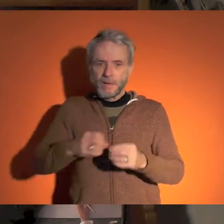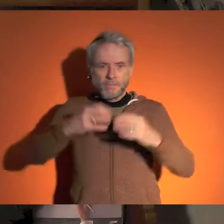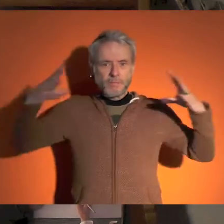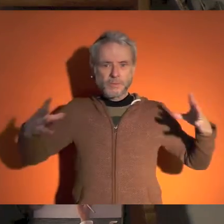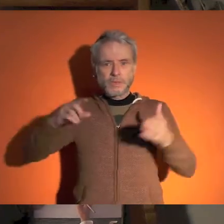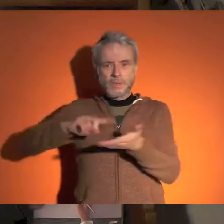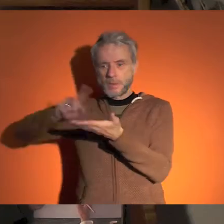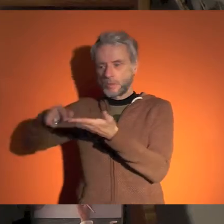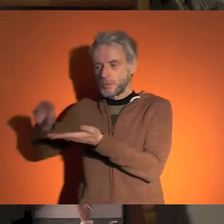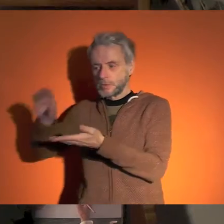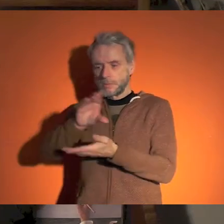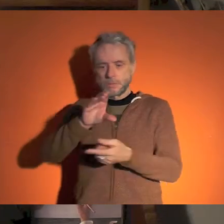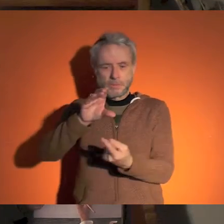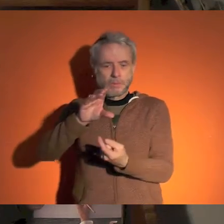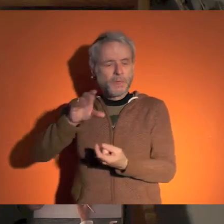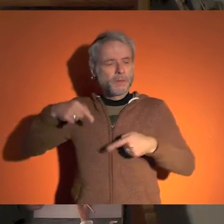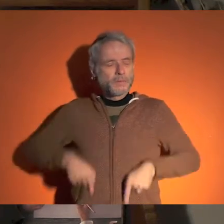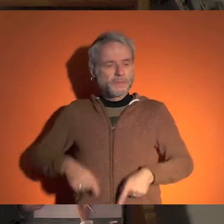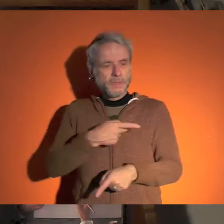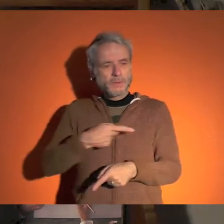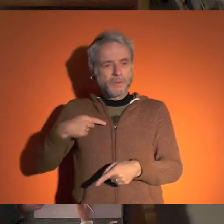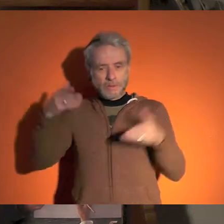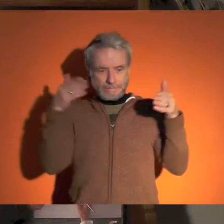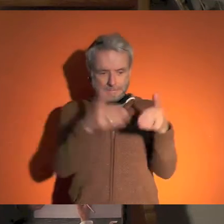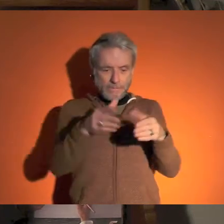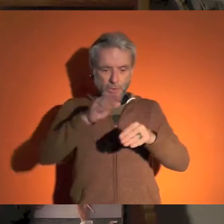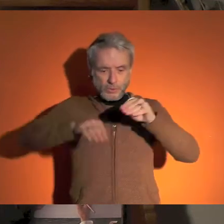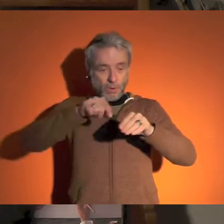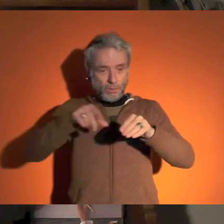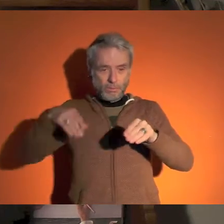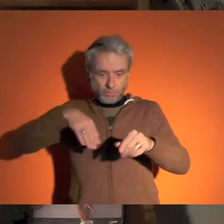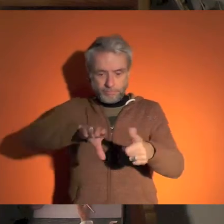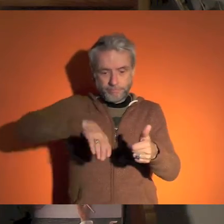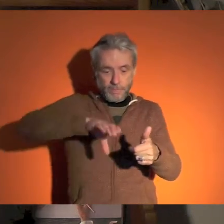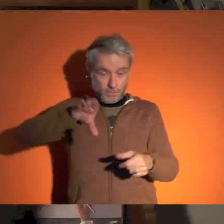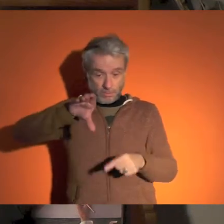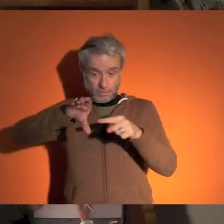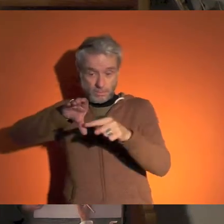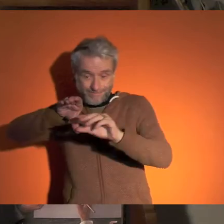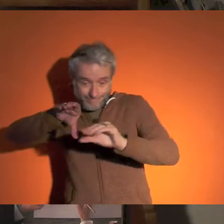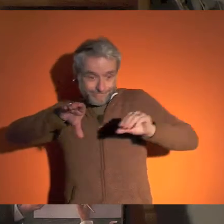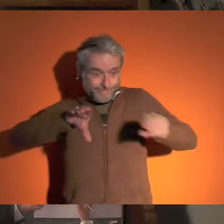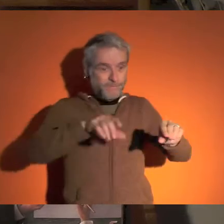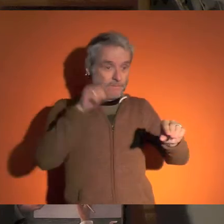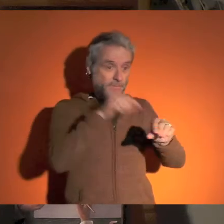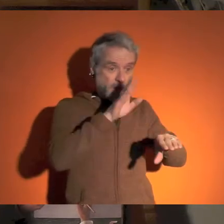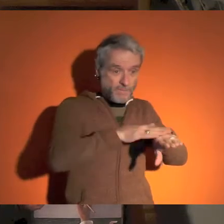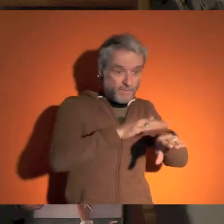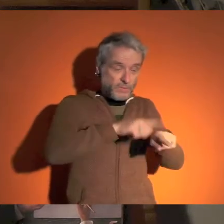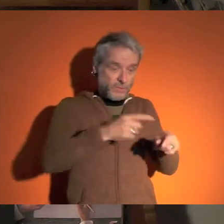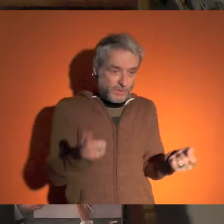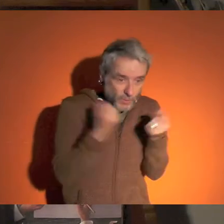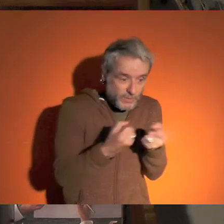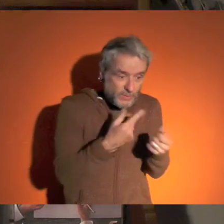l'immense majorité du budget du ministère de la Santé est axée sur le soin. Il s'agit de réorienter toute une partie